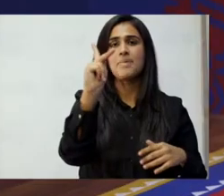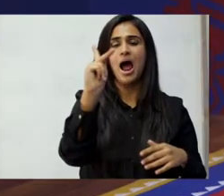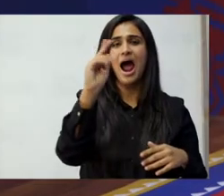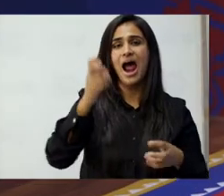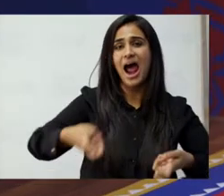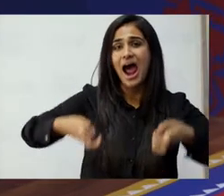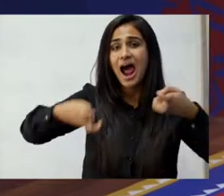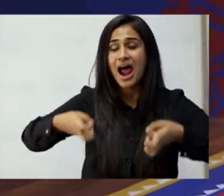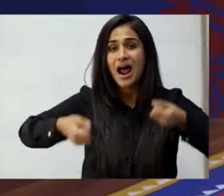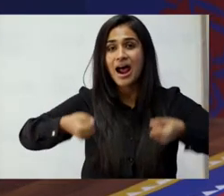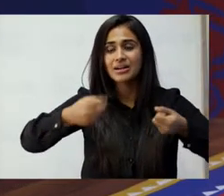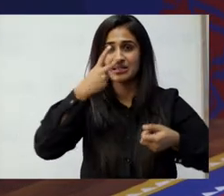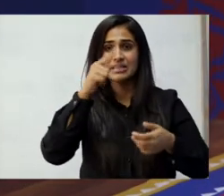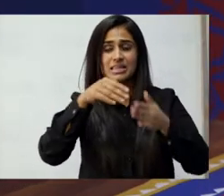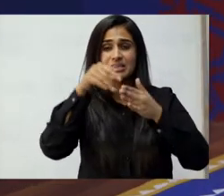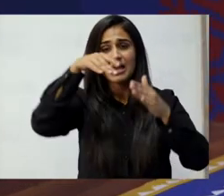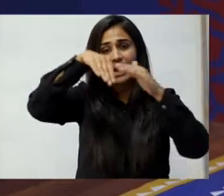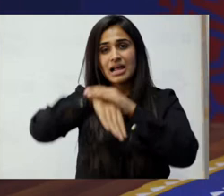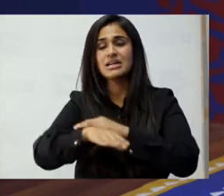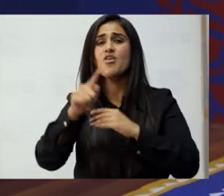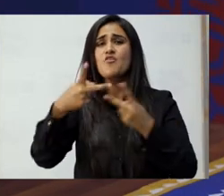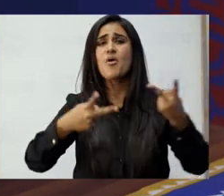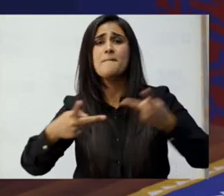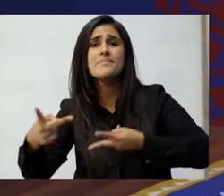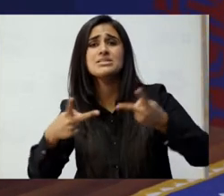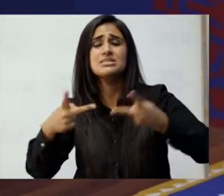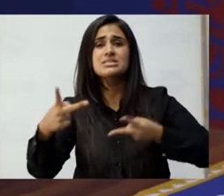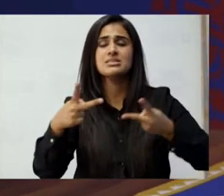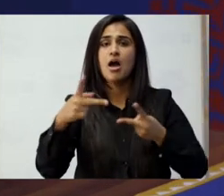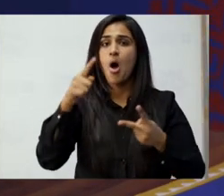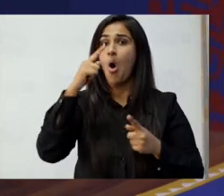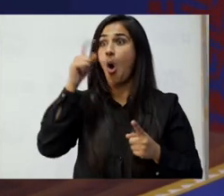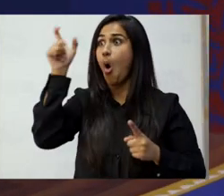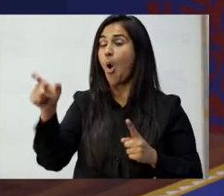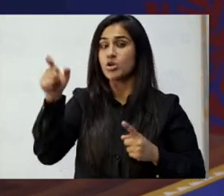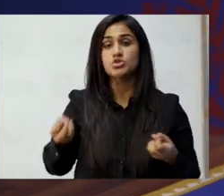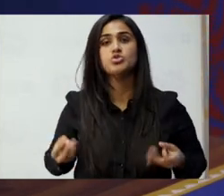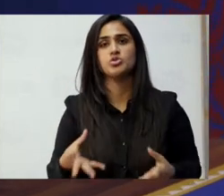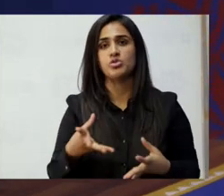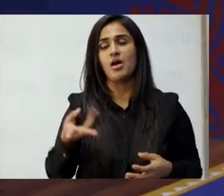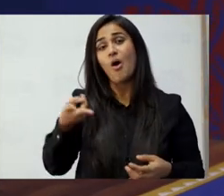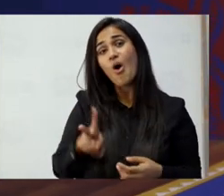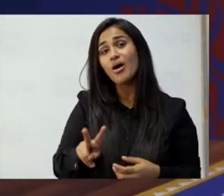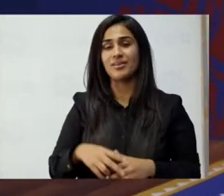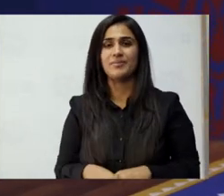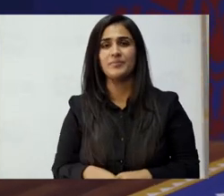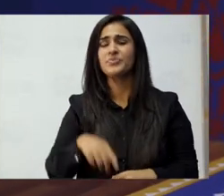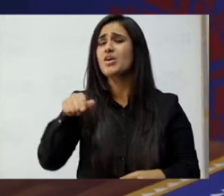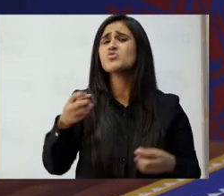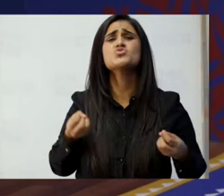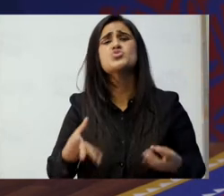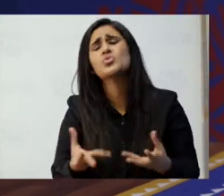یہاں آپ دیکھ سکیں گے ڈیٹیلز ایسے بزنسز کی جو خواتین نے شروع کیے ہیں اور